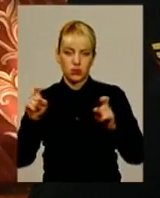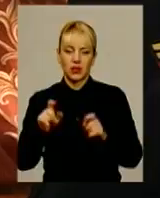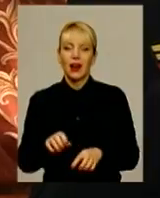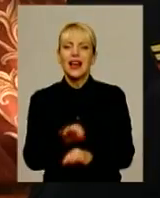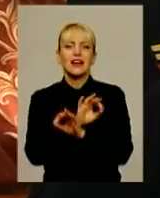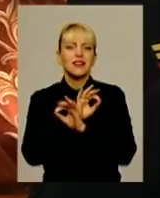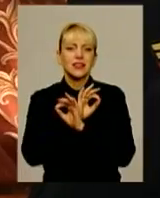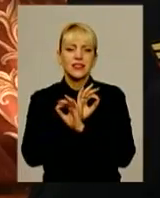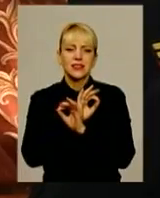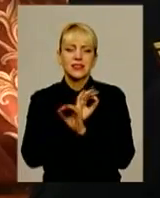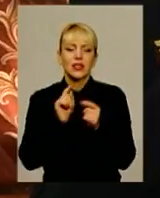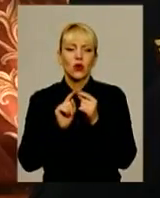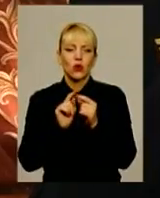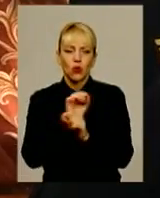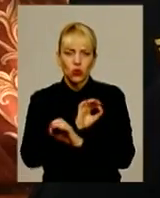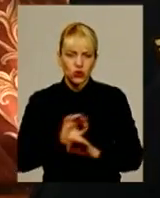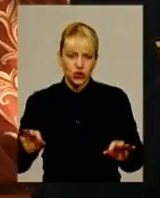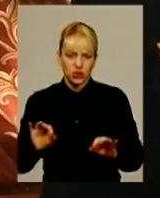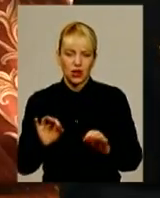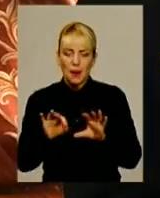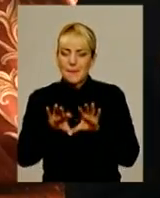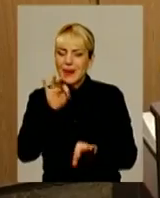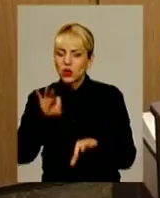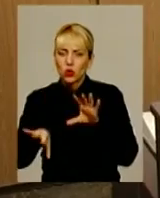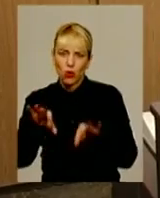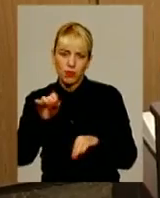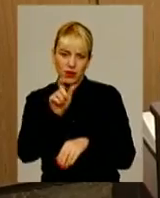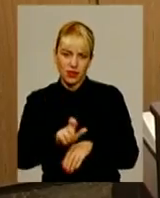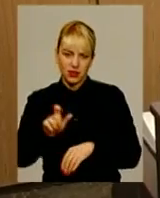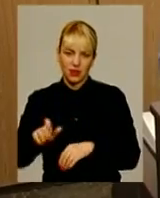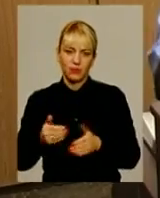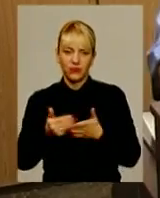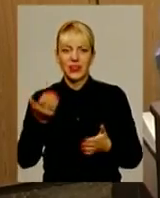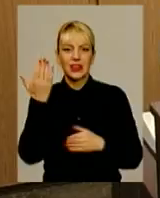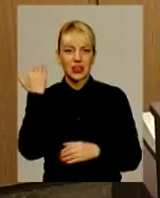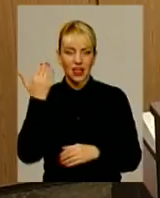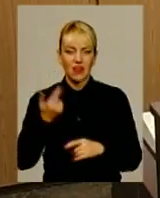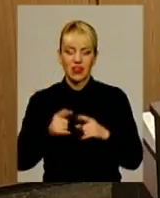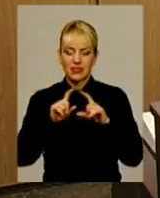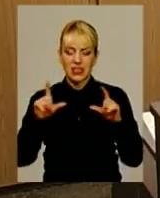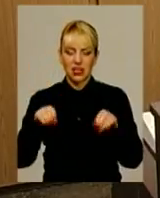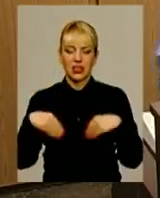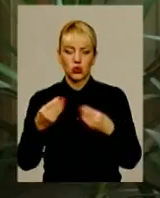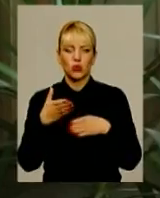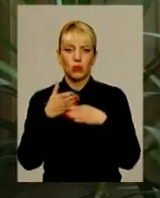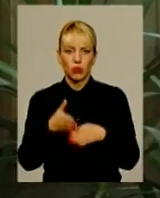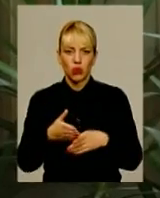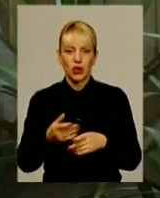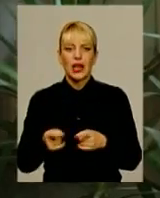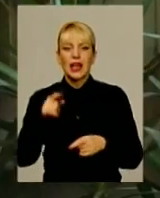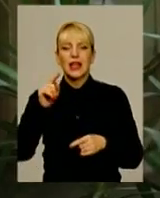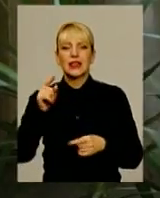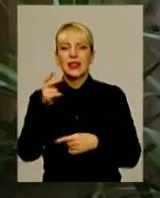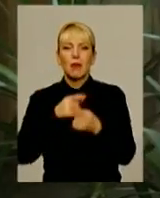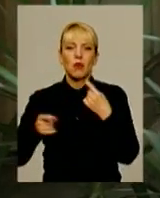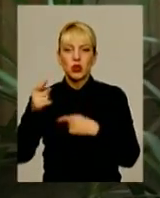висключителемо подобран контингент. Віднедавна в закладі надають допомогу й демобілізованим учасникам